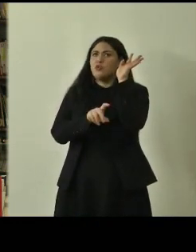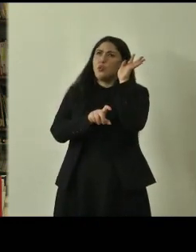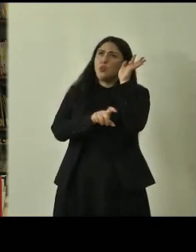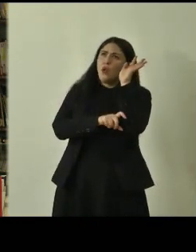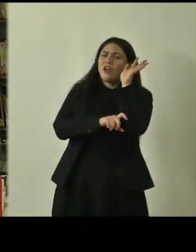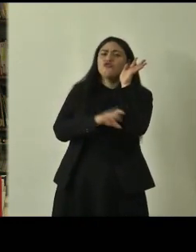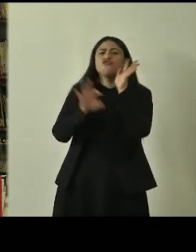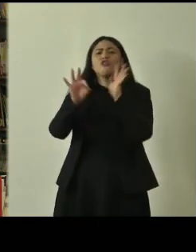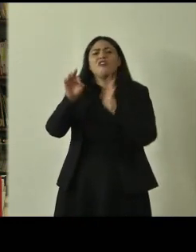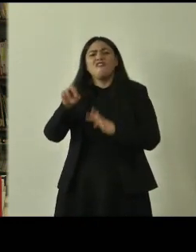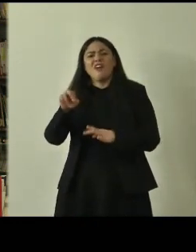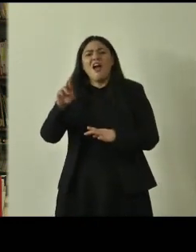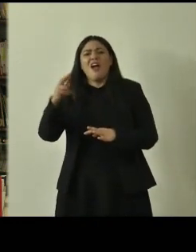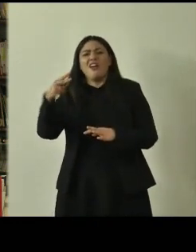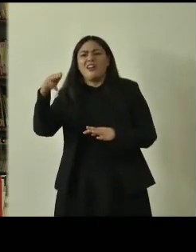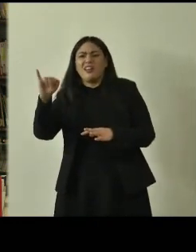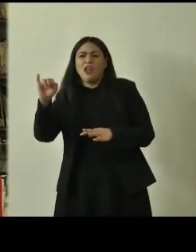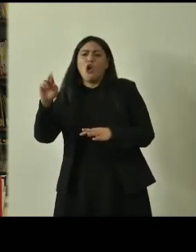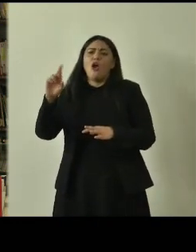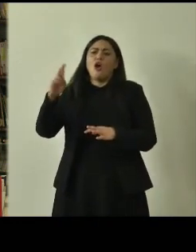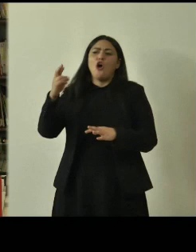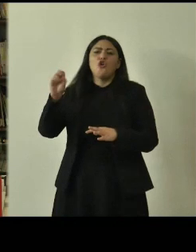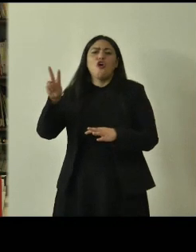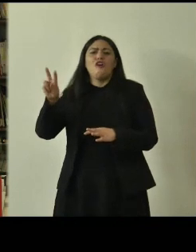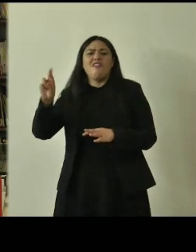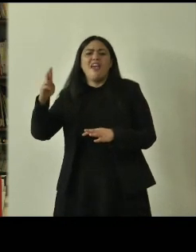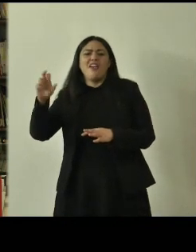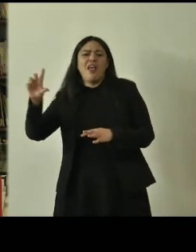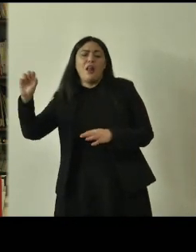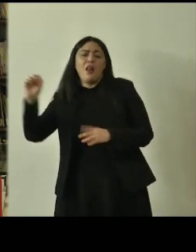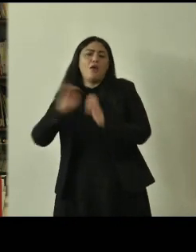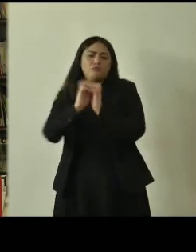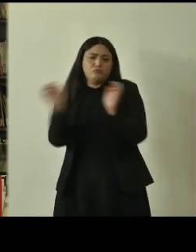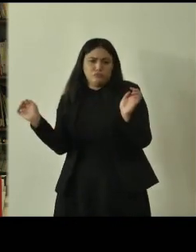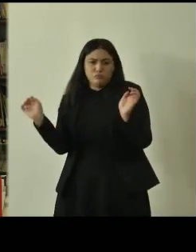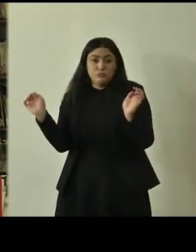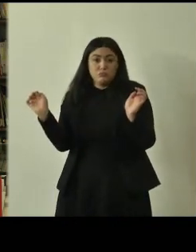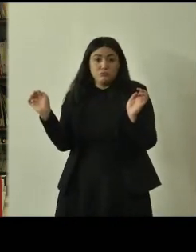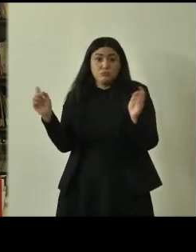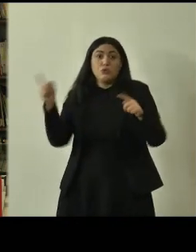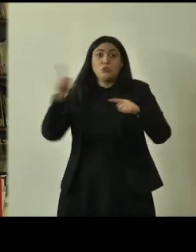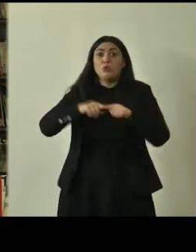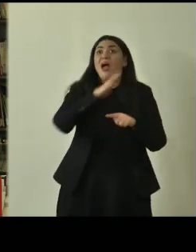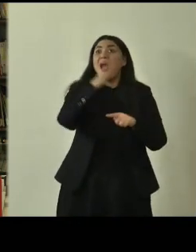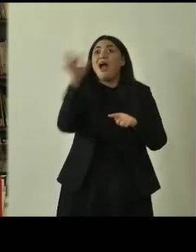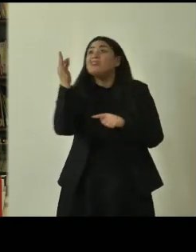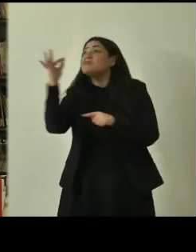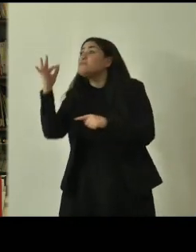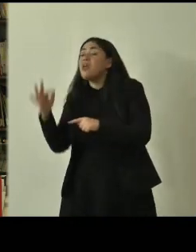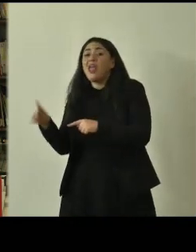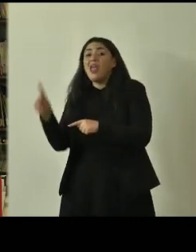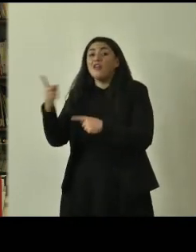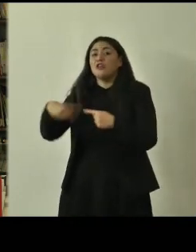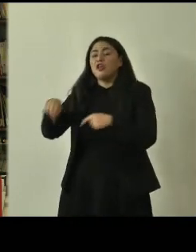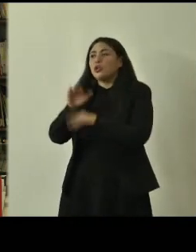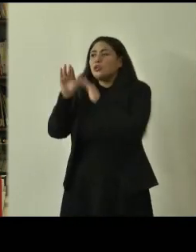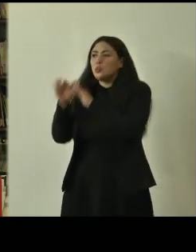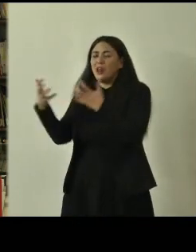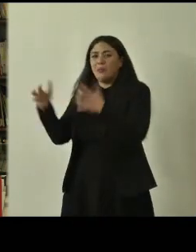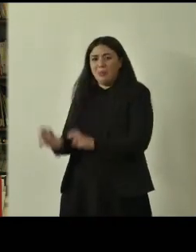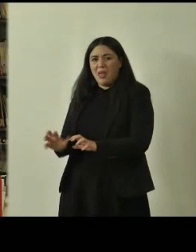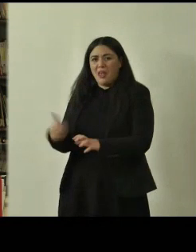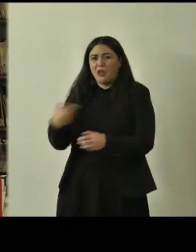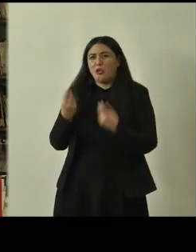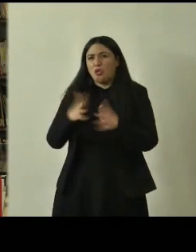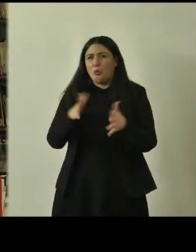farnia roverella eccetera poi delle altre specie degli altri generi siamo molto più scarsi vi do alcuni numeri platani